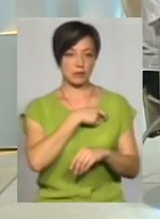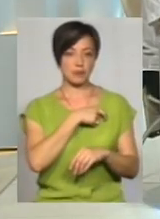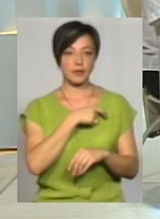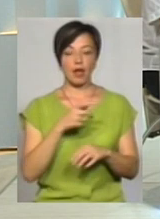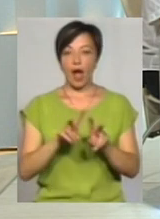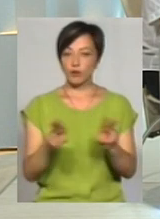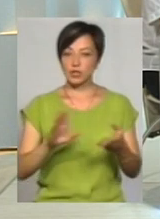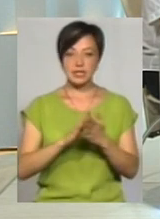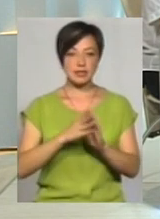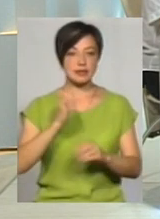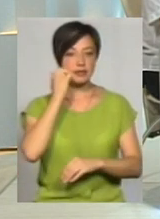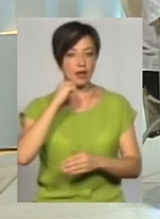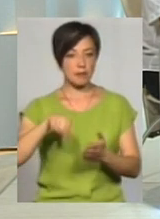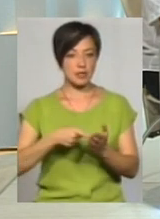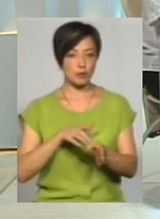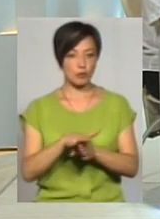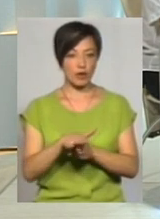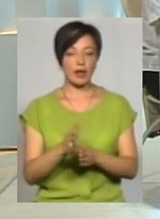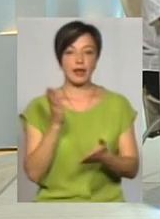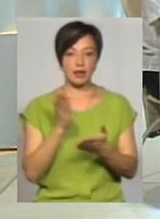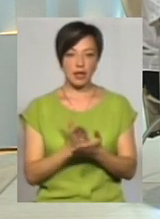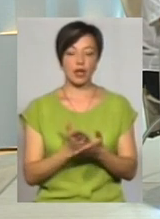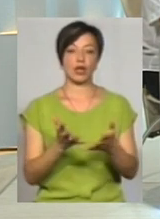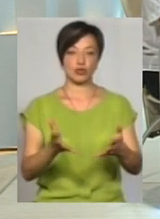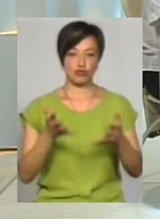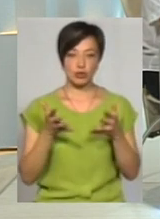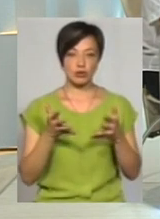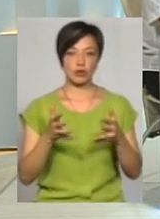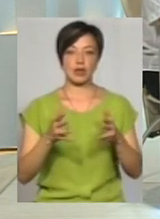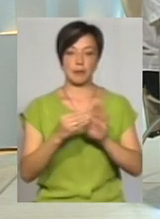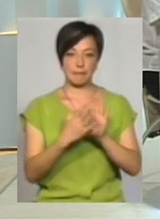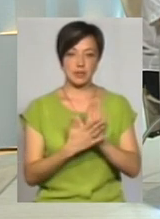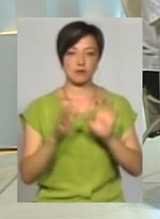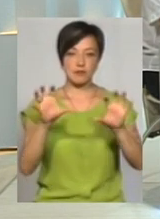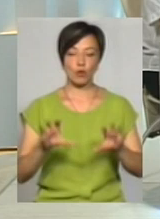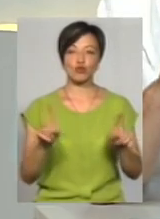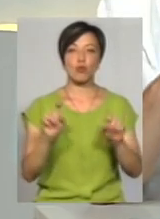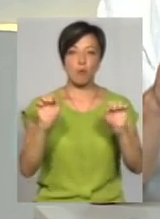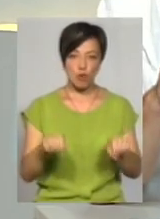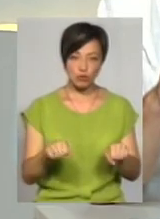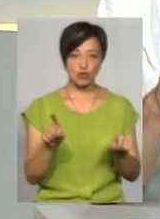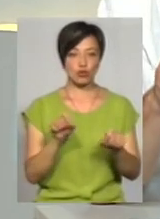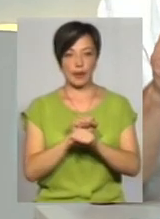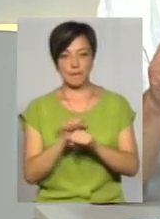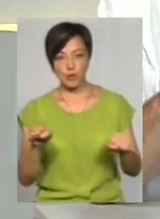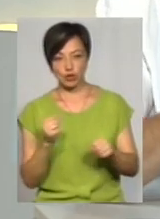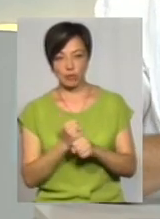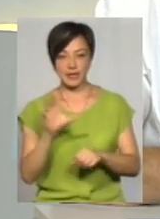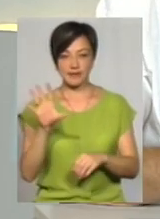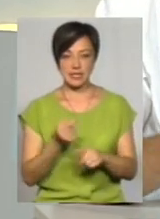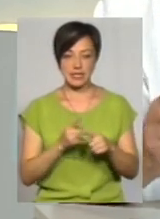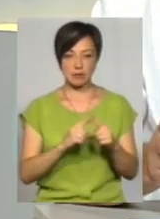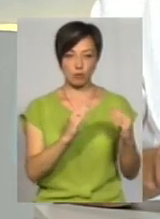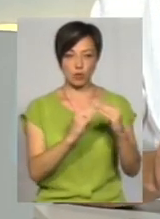Аналогічна ситуація із старим містом проходиться. Є чітко сформовано в законі, що можна робити, що не можна робити. Всі ці